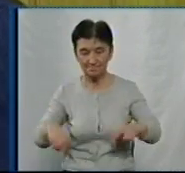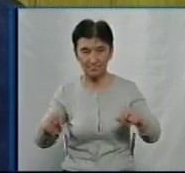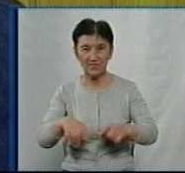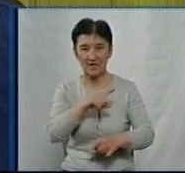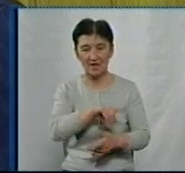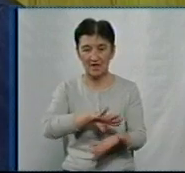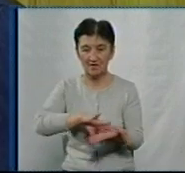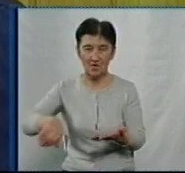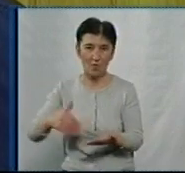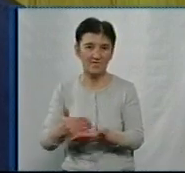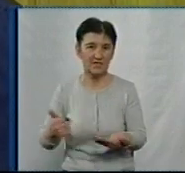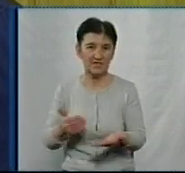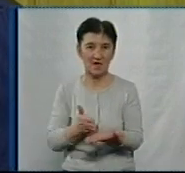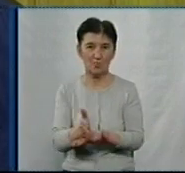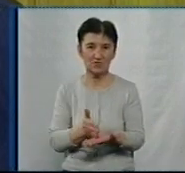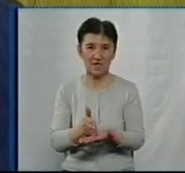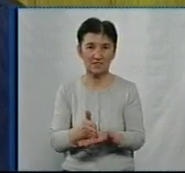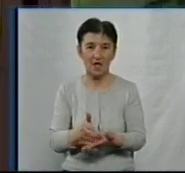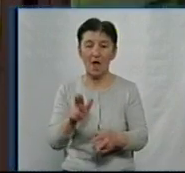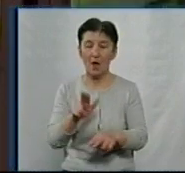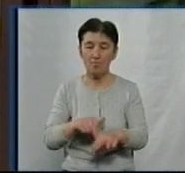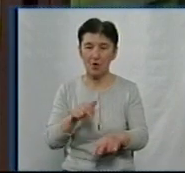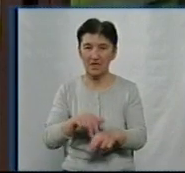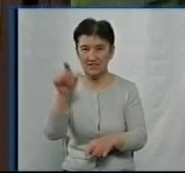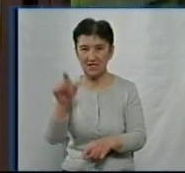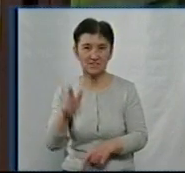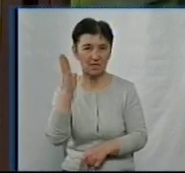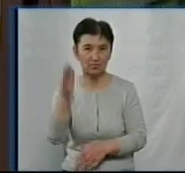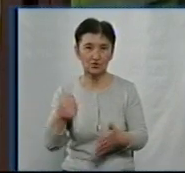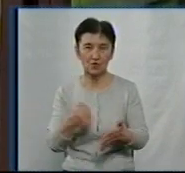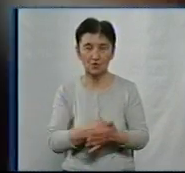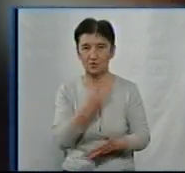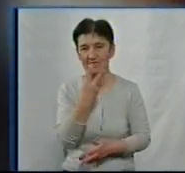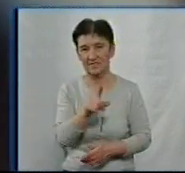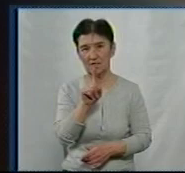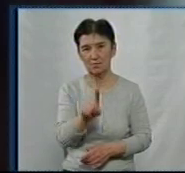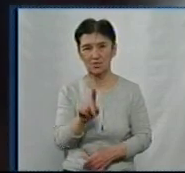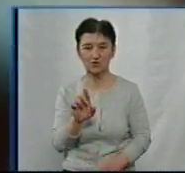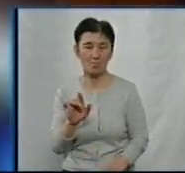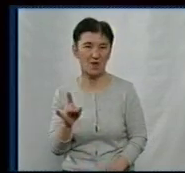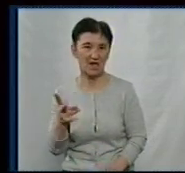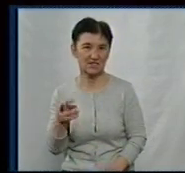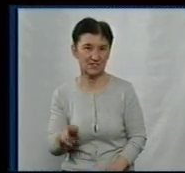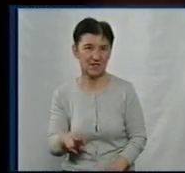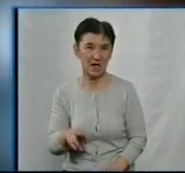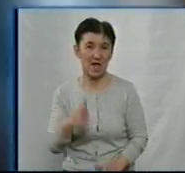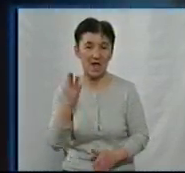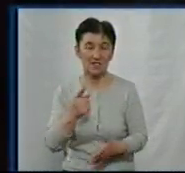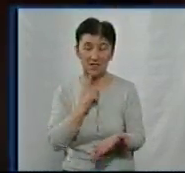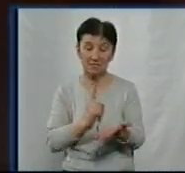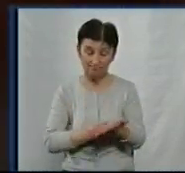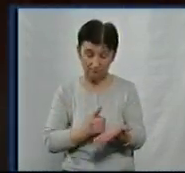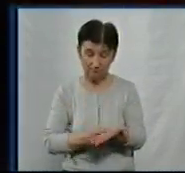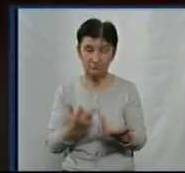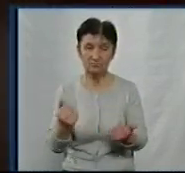Бондаренка від посади. Під домашнім арештом поліцейський перебуватиме до 21 березня. У разі доведення вини підозрюваному загрожує